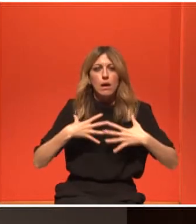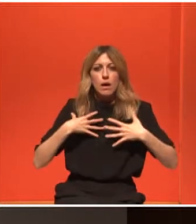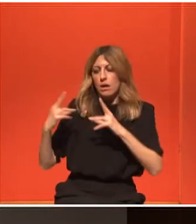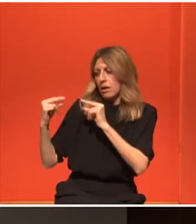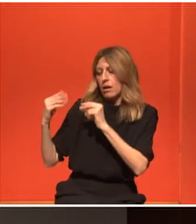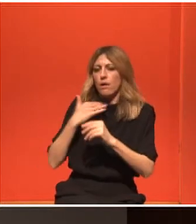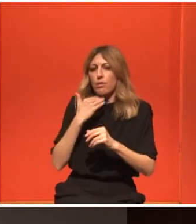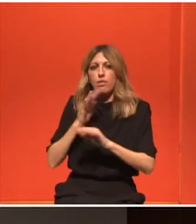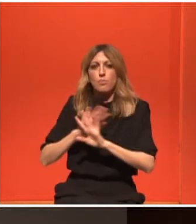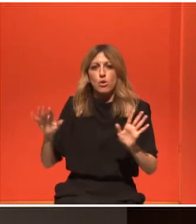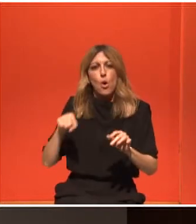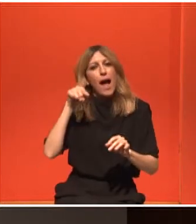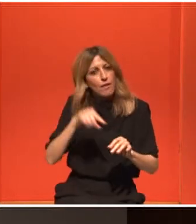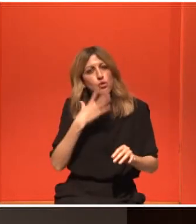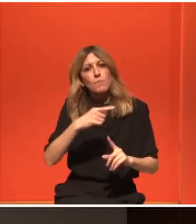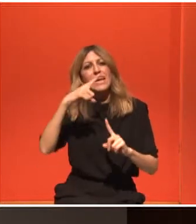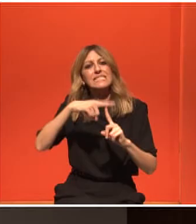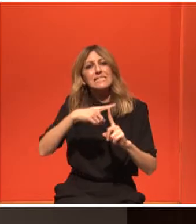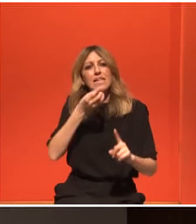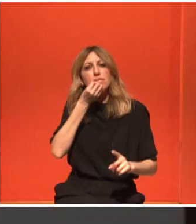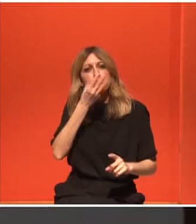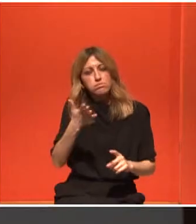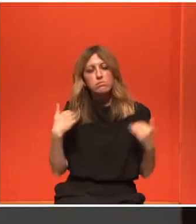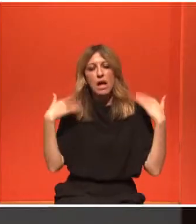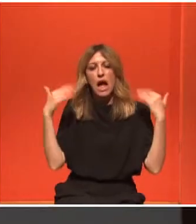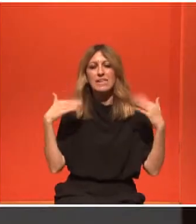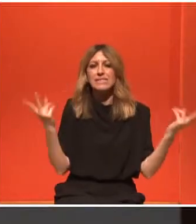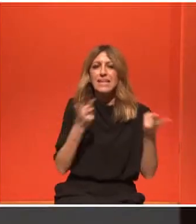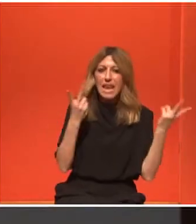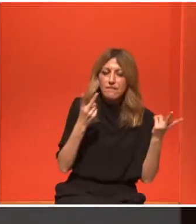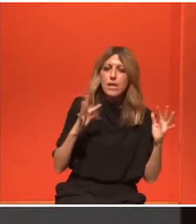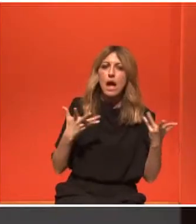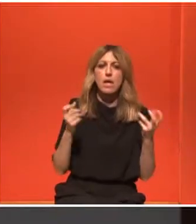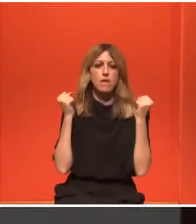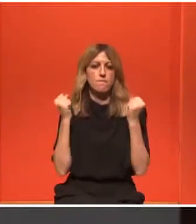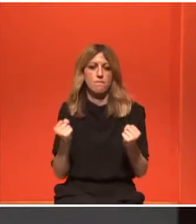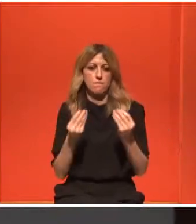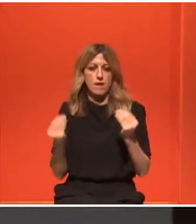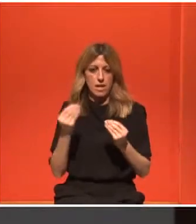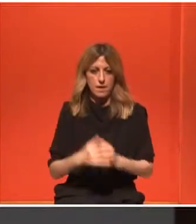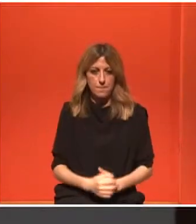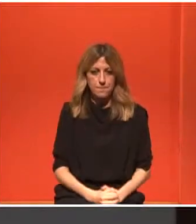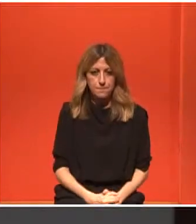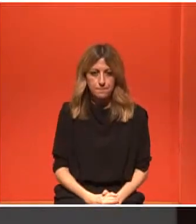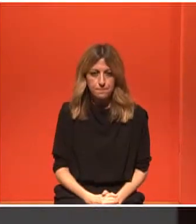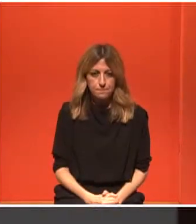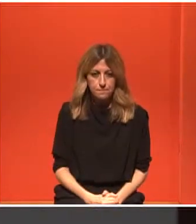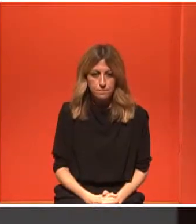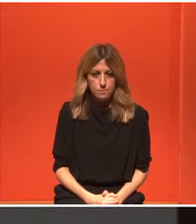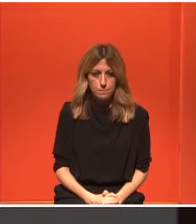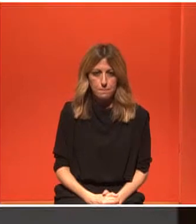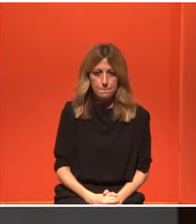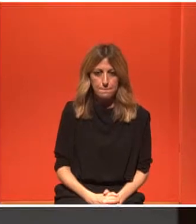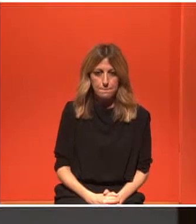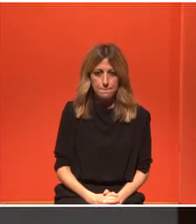ειδικούς και συχνά φοβάμαι ότι διαβάζοντας τα άρθρα θα παρασυρθούμε γιατί ξαφνικά διαβάζουμε High Testity Training.